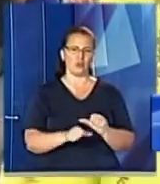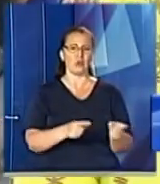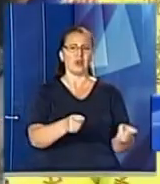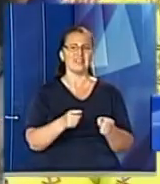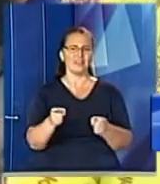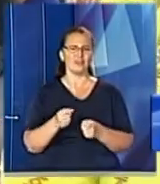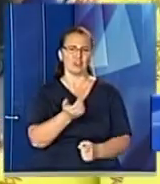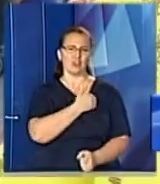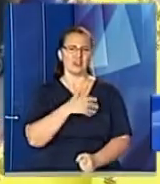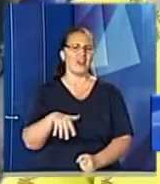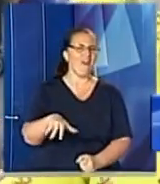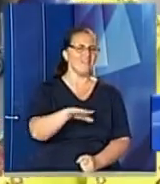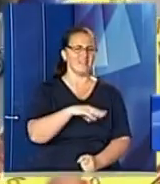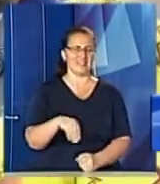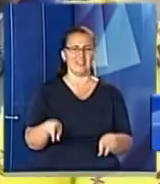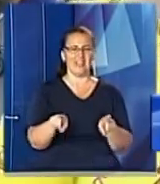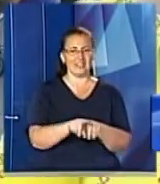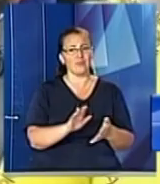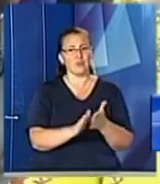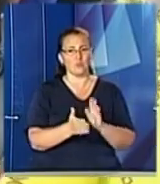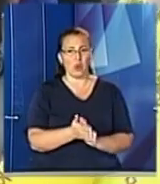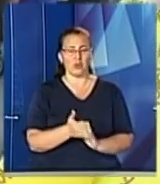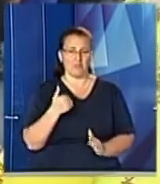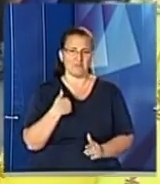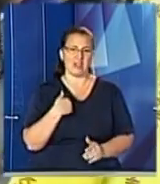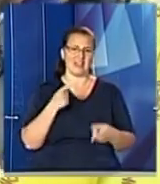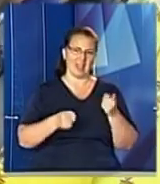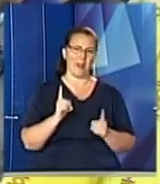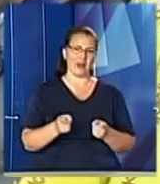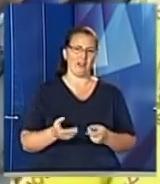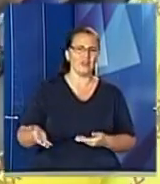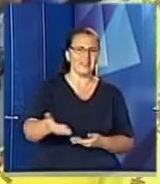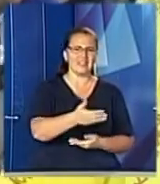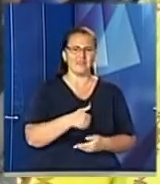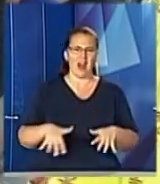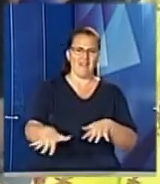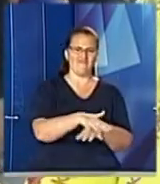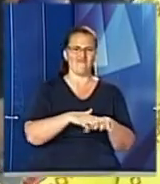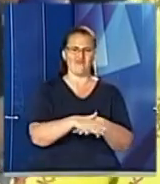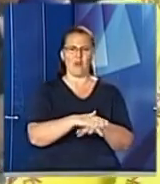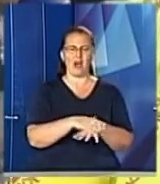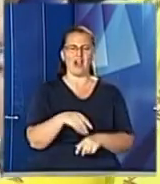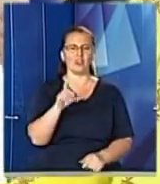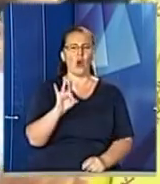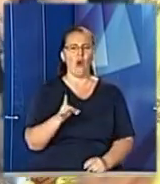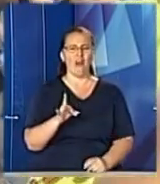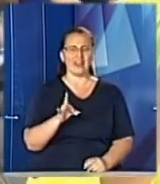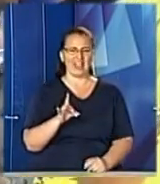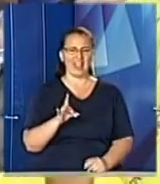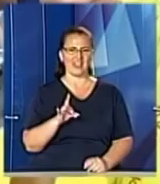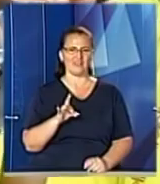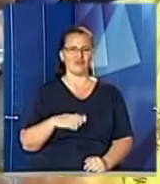всіх. І таким способом ми, направду, зібрали цілу громаду Радехівщини, яка